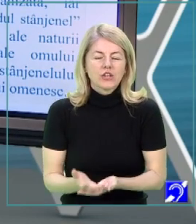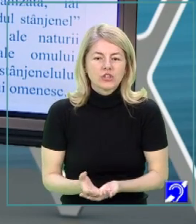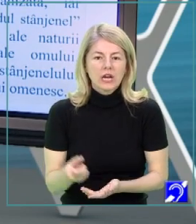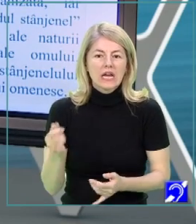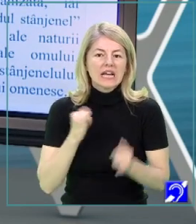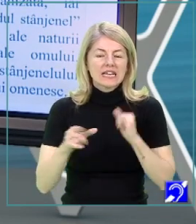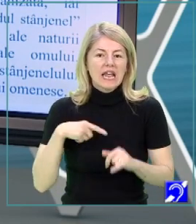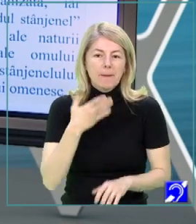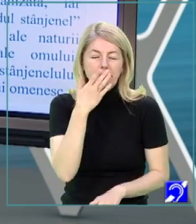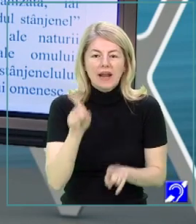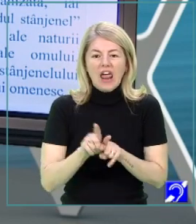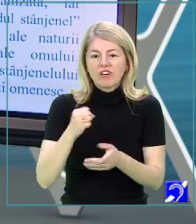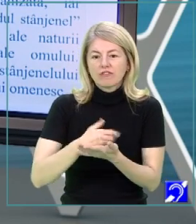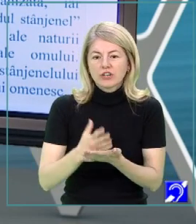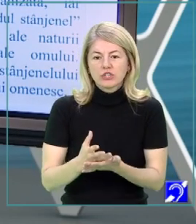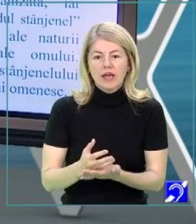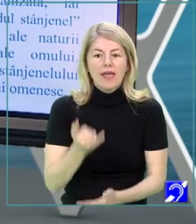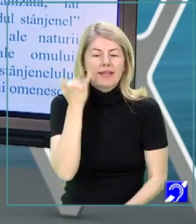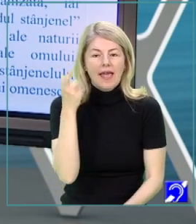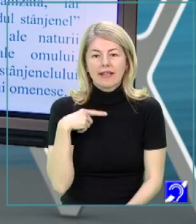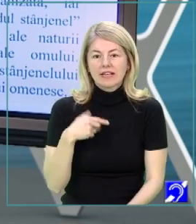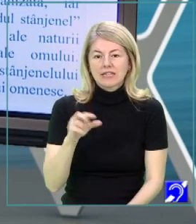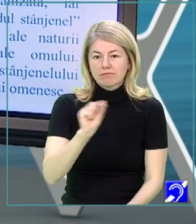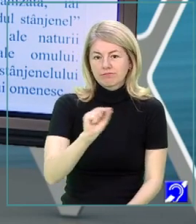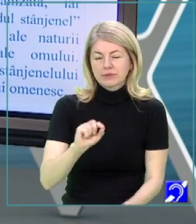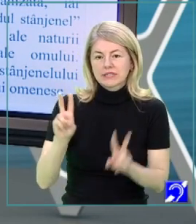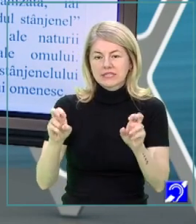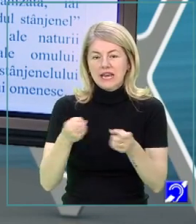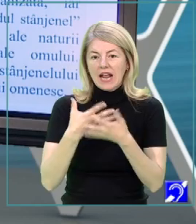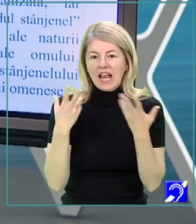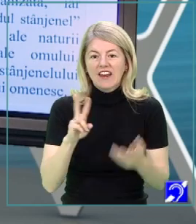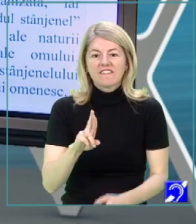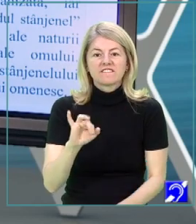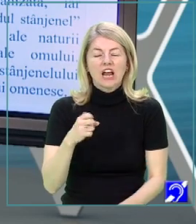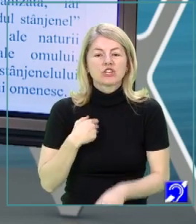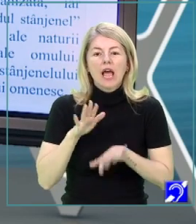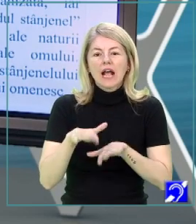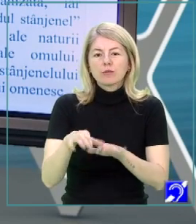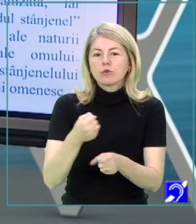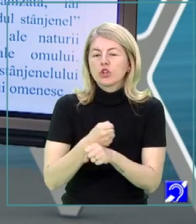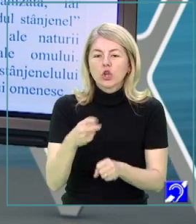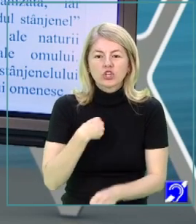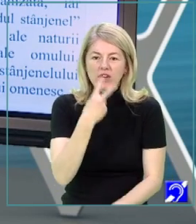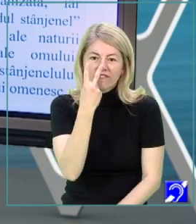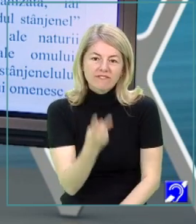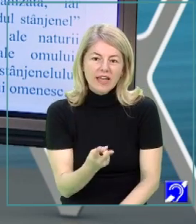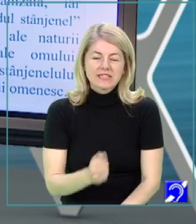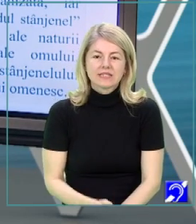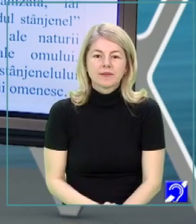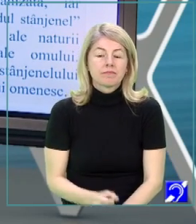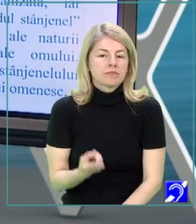spațiu vrăjit și ideea este redată prin versurile. Vraja asta care plutește în tot ce vezi. Nu,